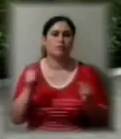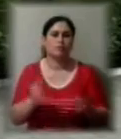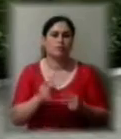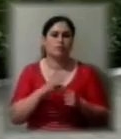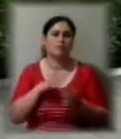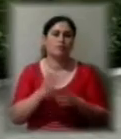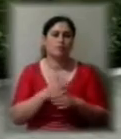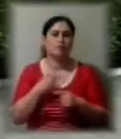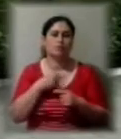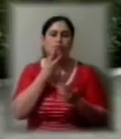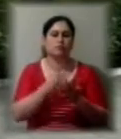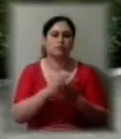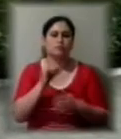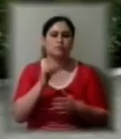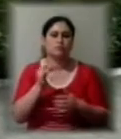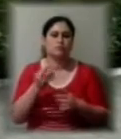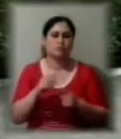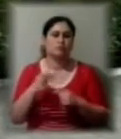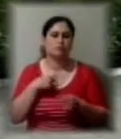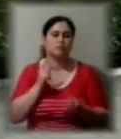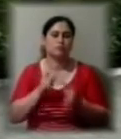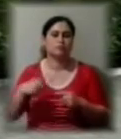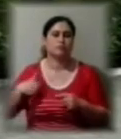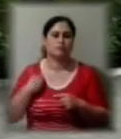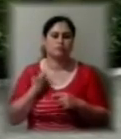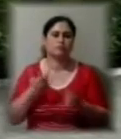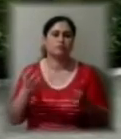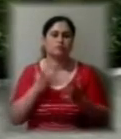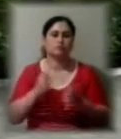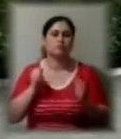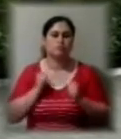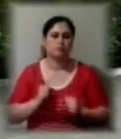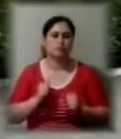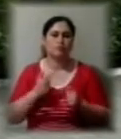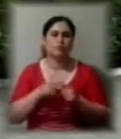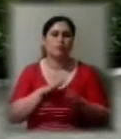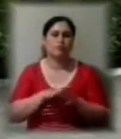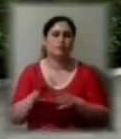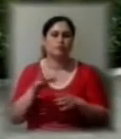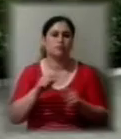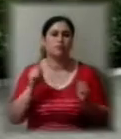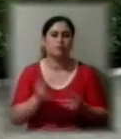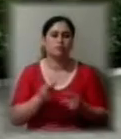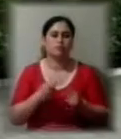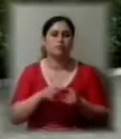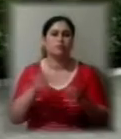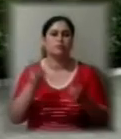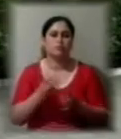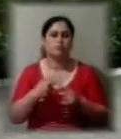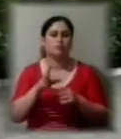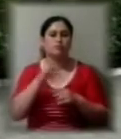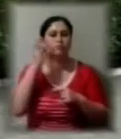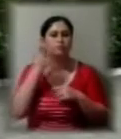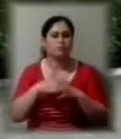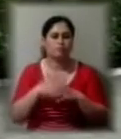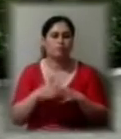дивитися по ситуації. Ми дійсно хочемо зберігати спокій, виконувати всі ті обмеження, тому що потрібно це розуміти, тому що не можна